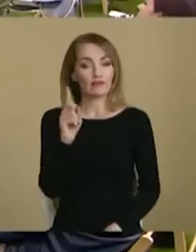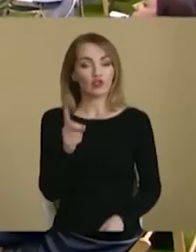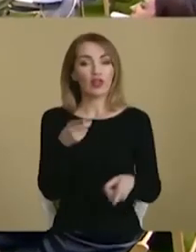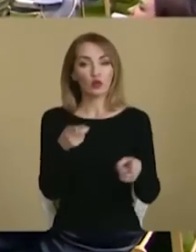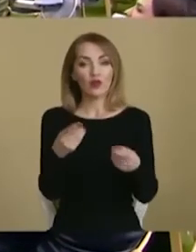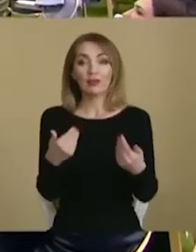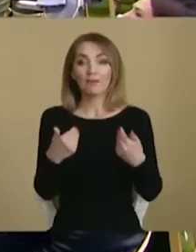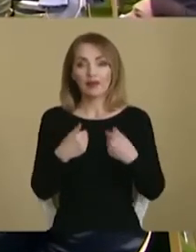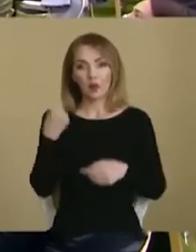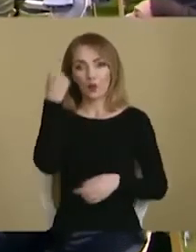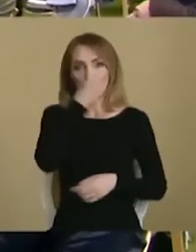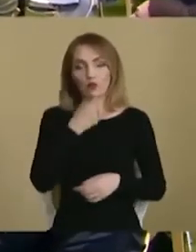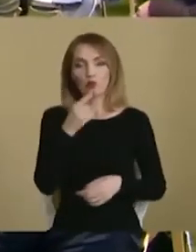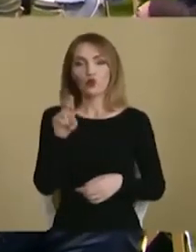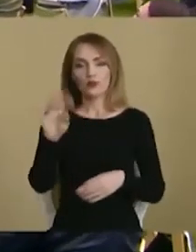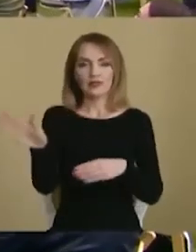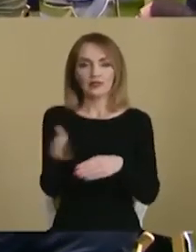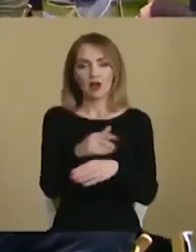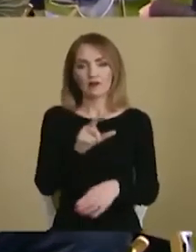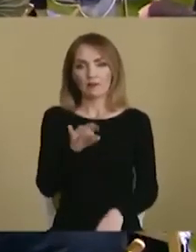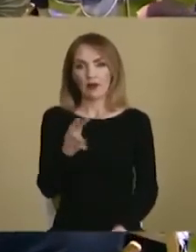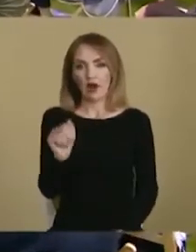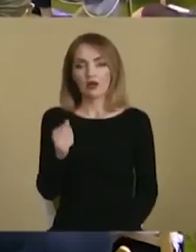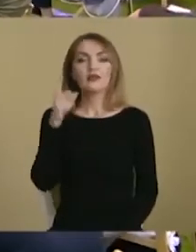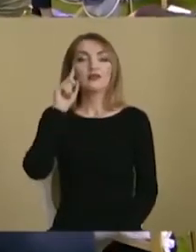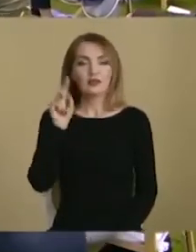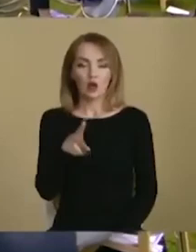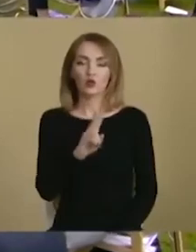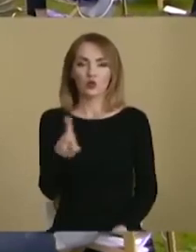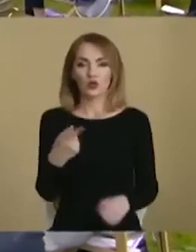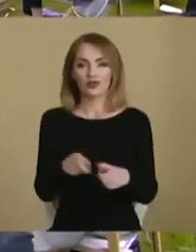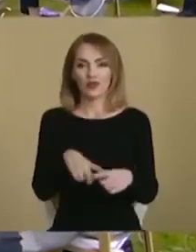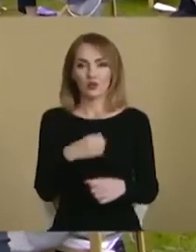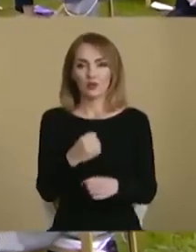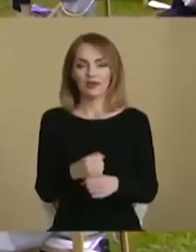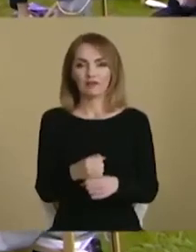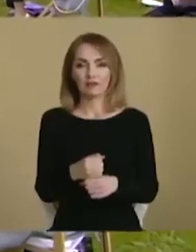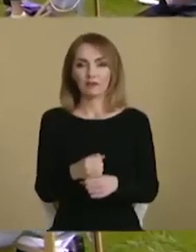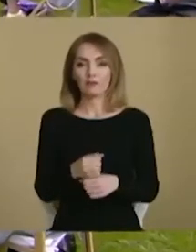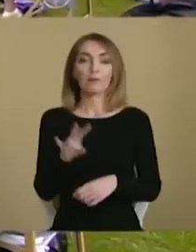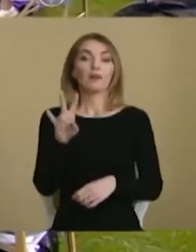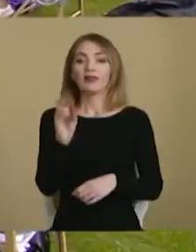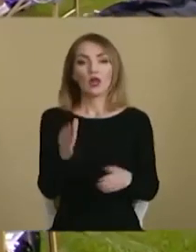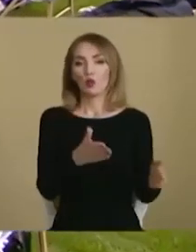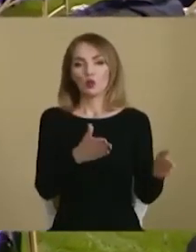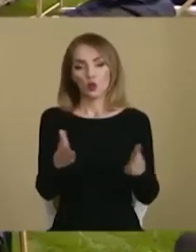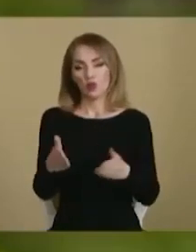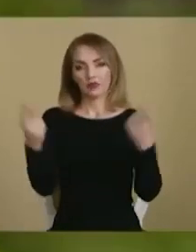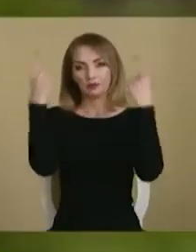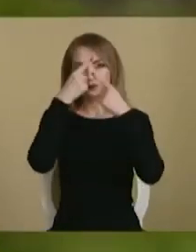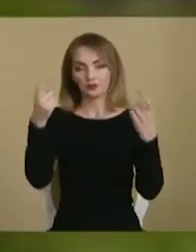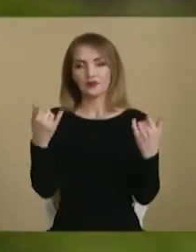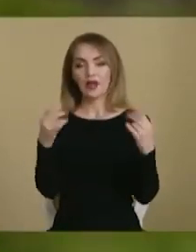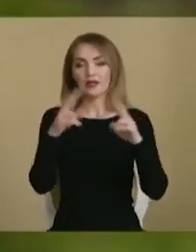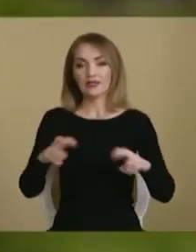мене особисто, щоб я знав Єрмака. Я знаю, хто це зробив. Не готовий зараз говорити, тому що